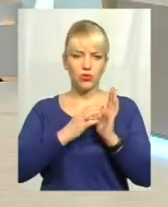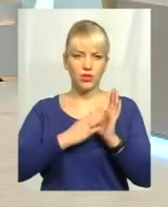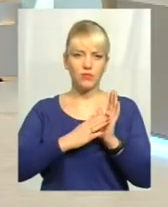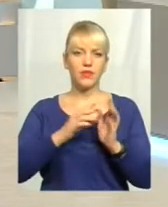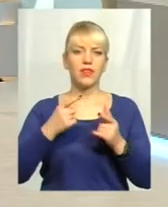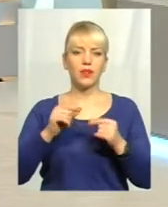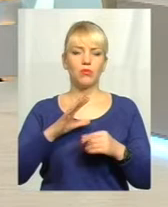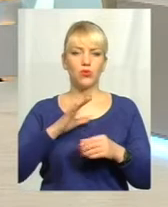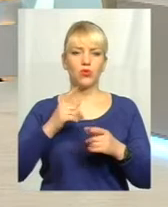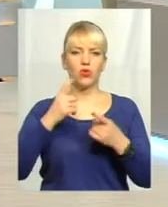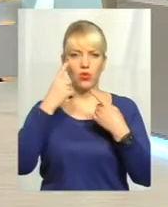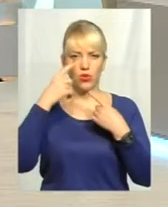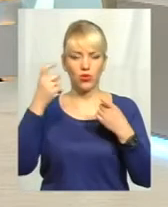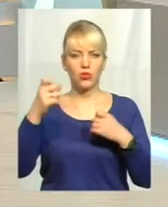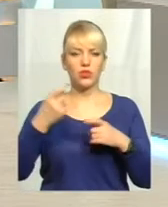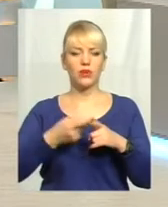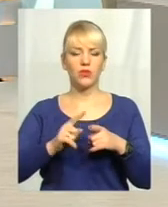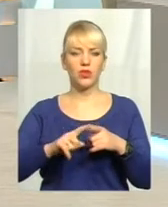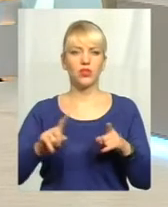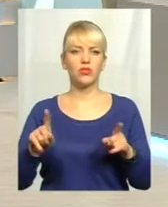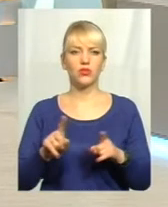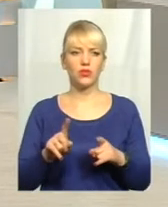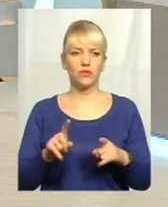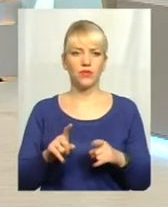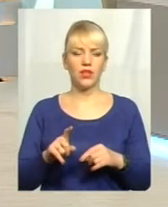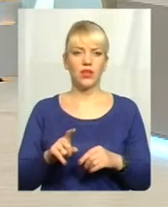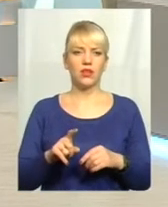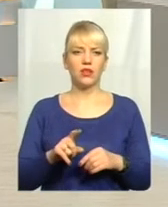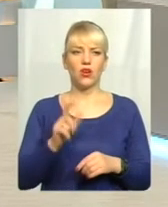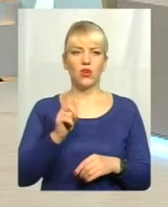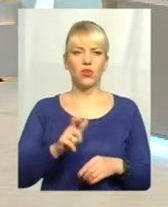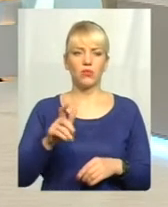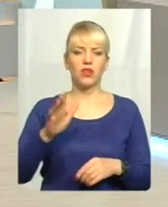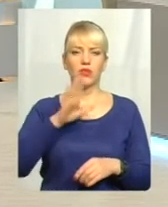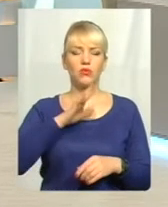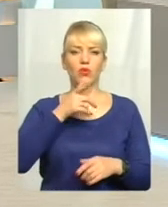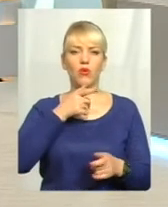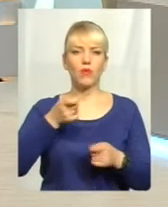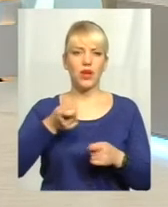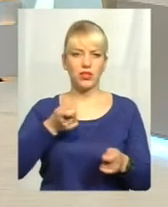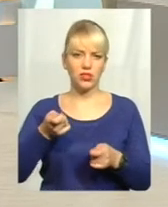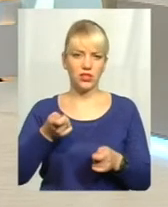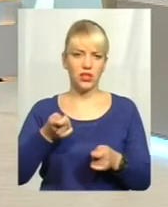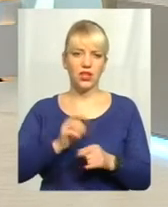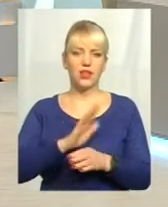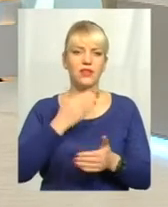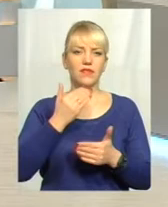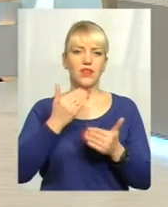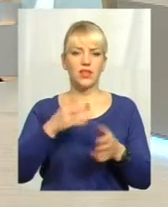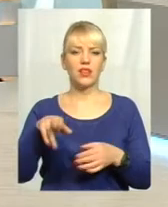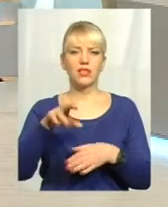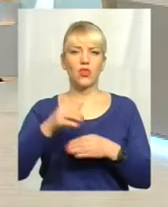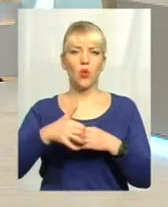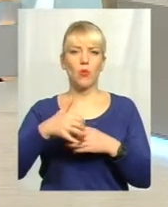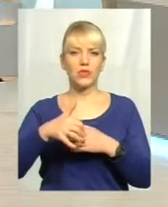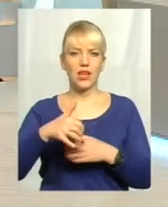було розміщене оголошення з приводу того, щоб громадяни були обережні, не зверталися до посередників,